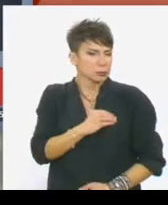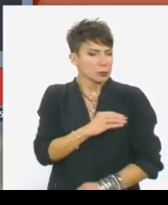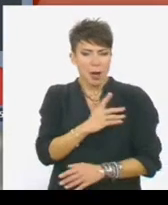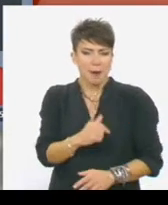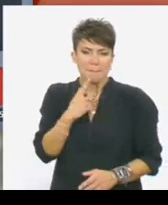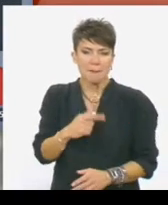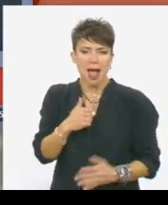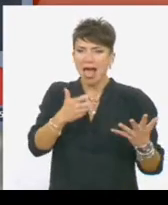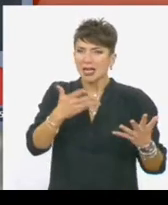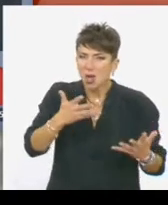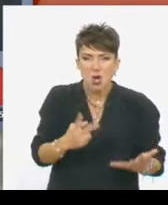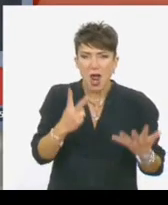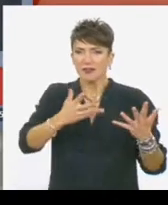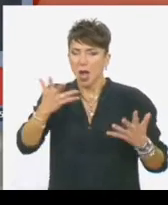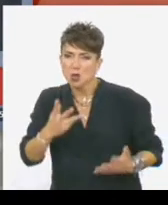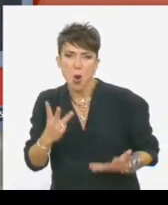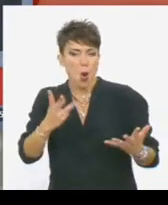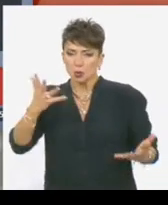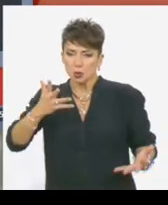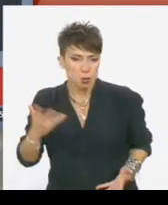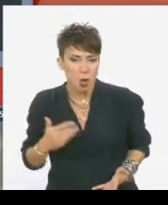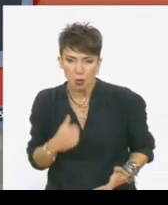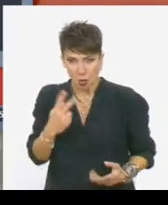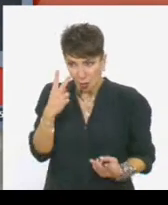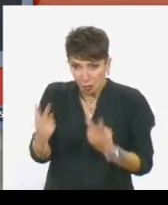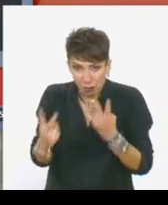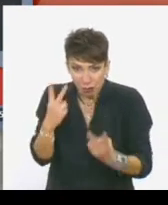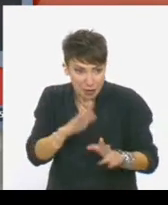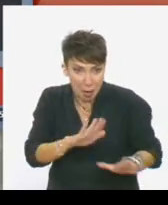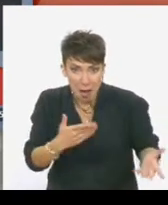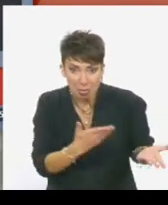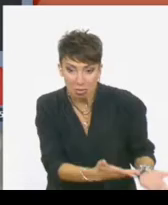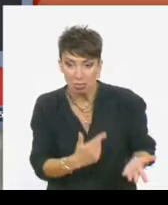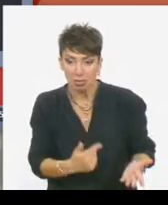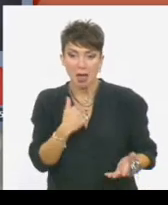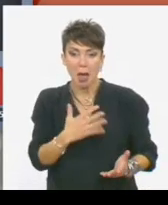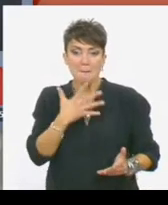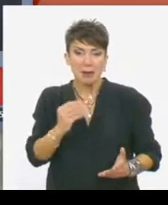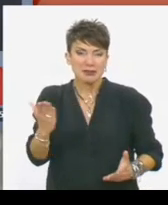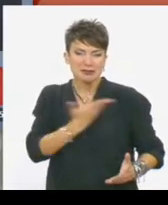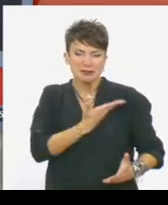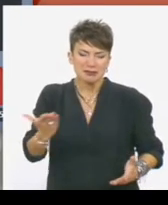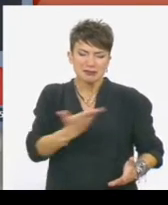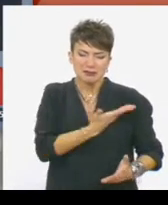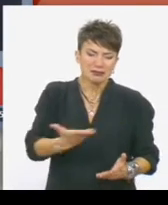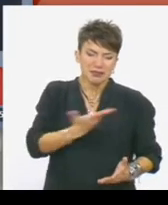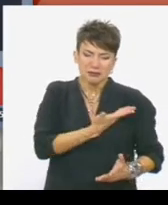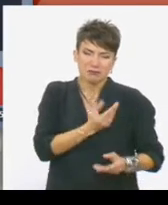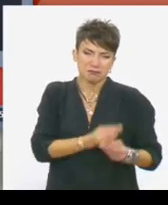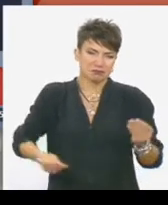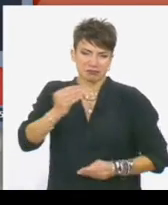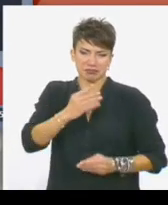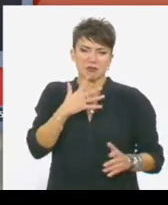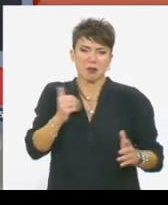παιδιά τώρα έξι, εστά, οφτώ χρονών, κάτι τέτοιο. Ήδη είναι που είναι ταλαιπωρημένα, τραυματισμένα από τους